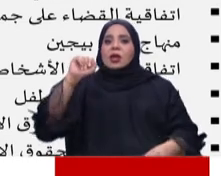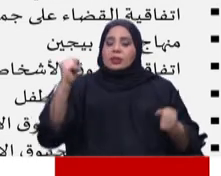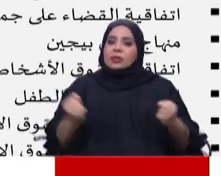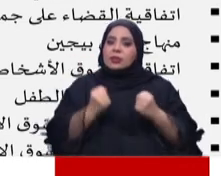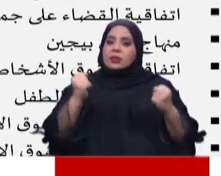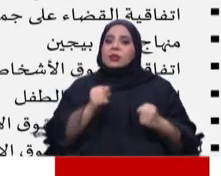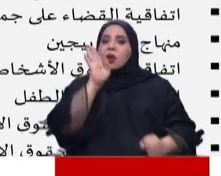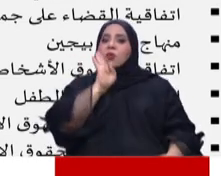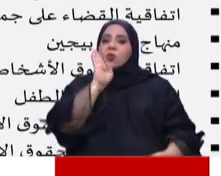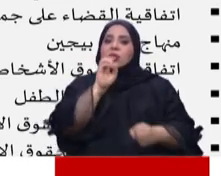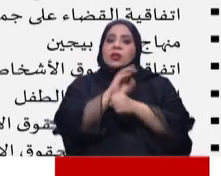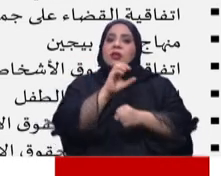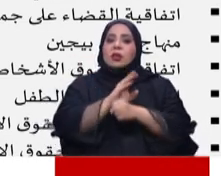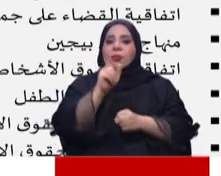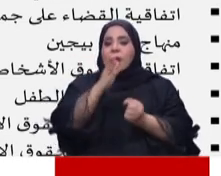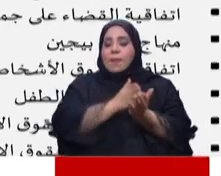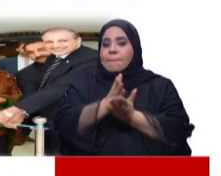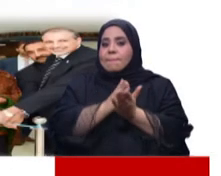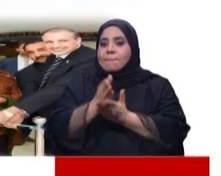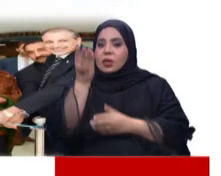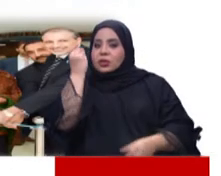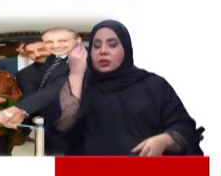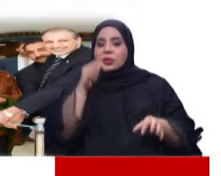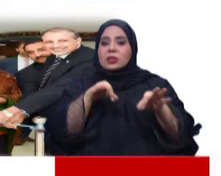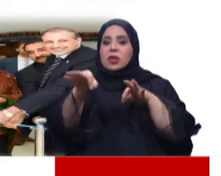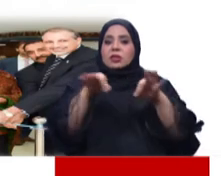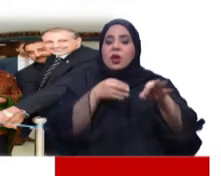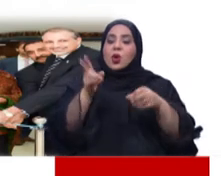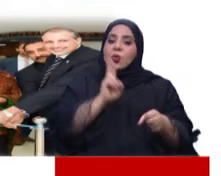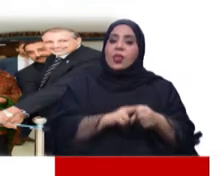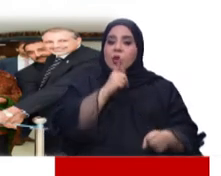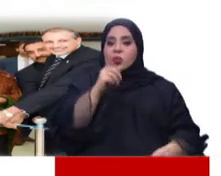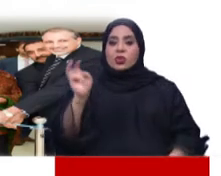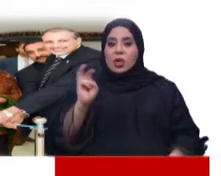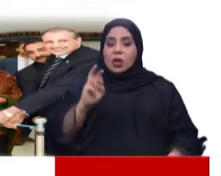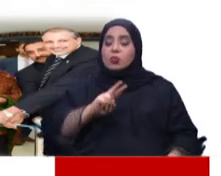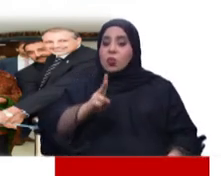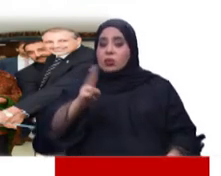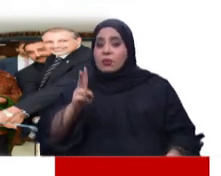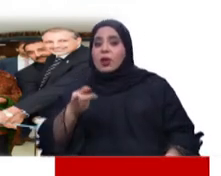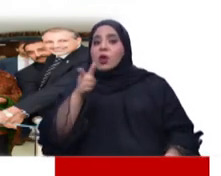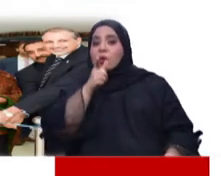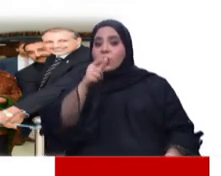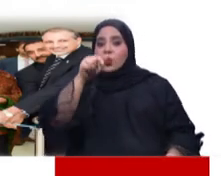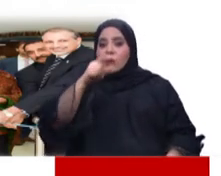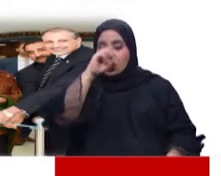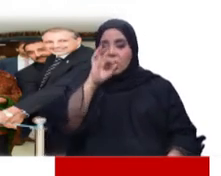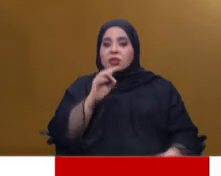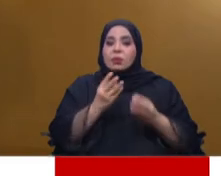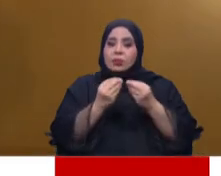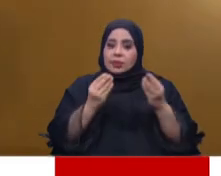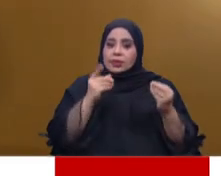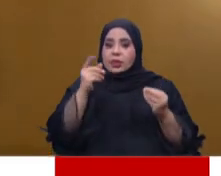والتدريب في مجالات تنمية الوعي السياسي إلى جانب شراكات متعددة مع عدد من